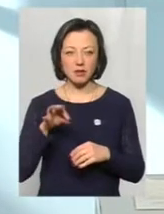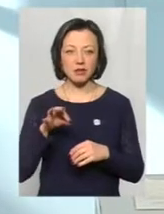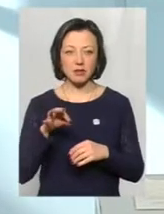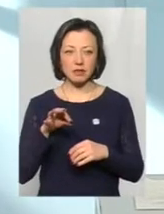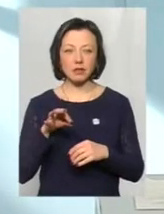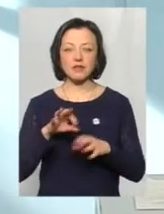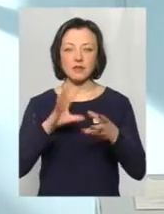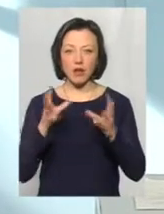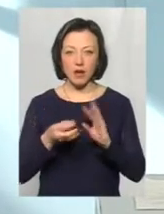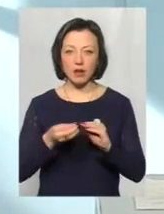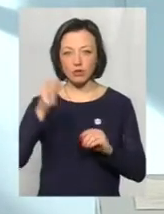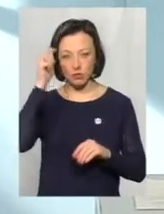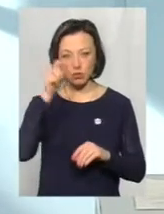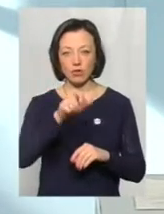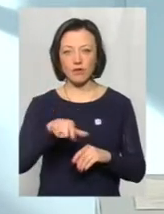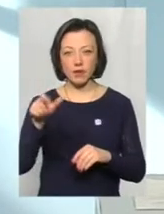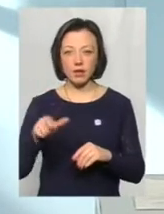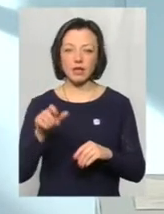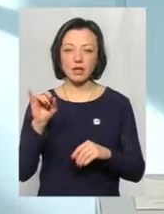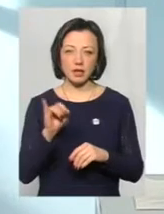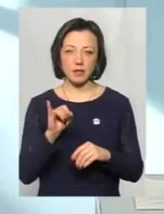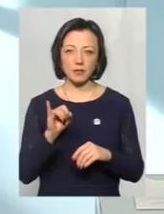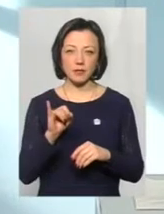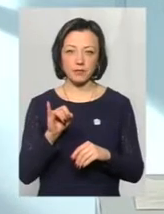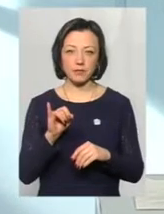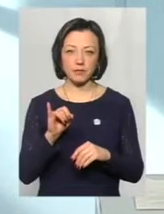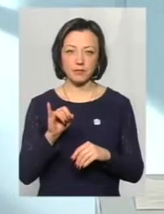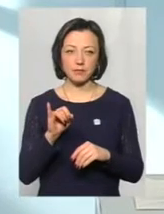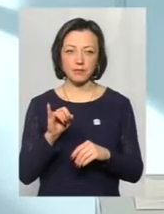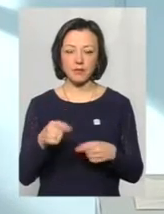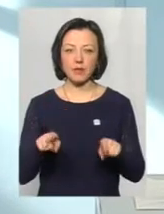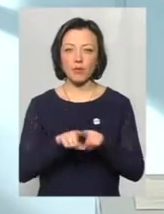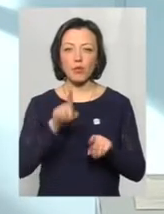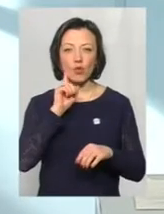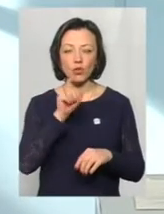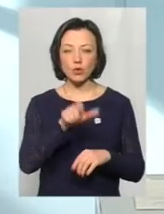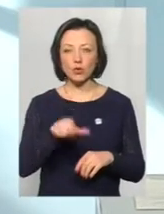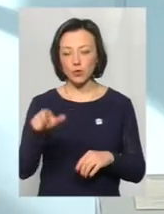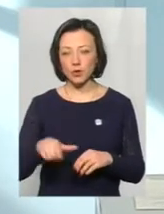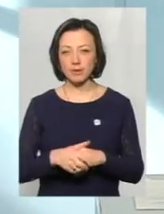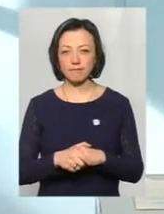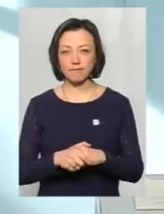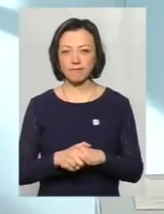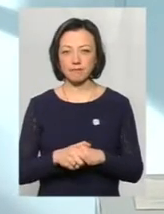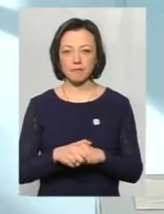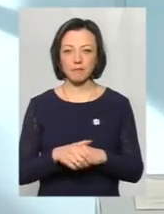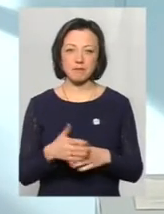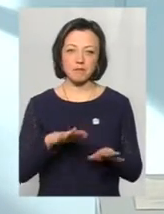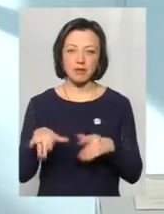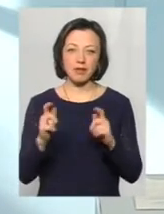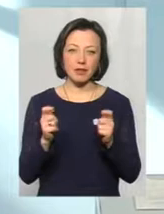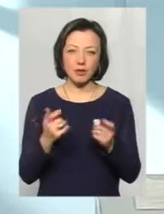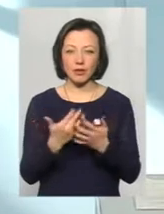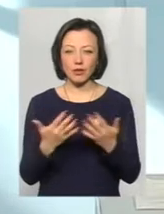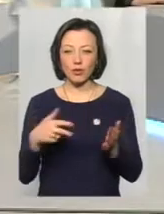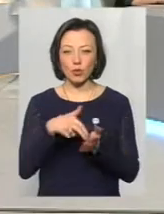В загальному чоловіки звертаються, і так само молоді люди, десь після дискотек, десь вони